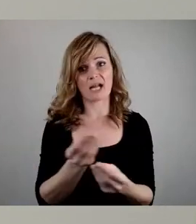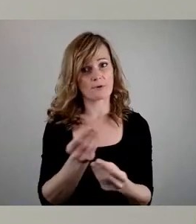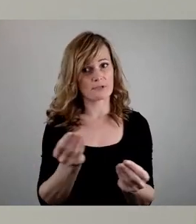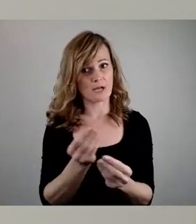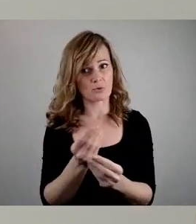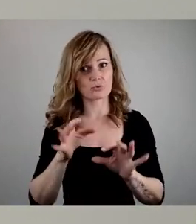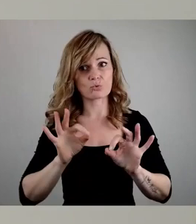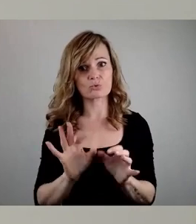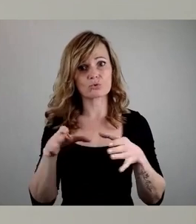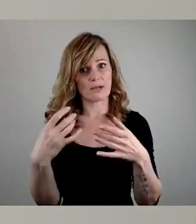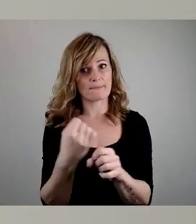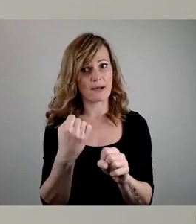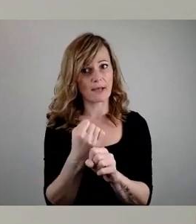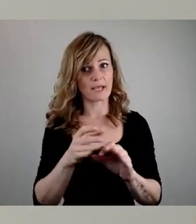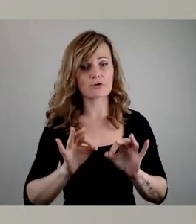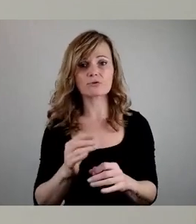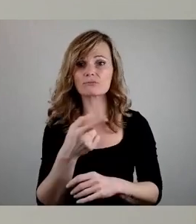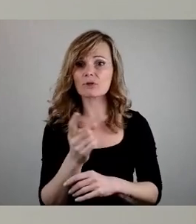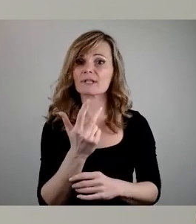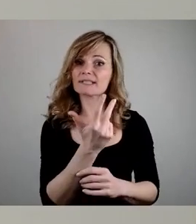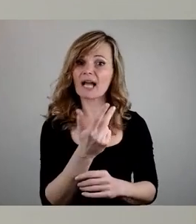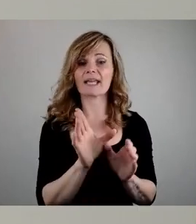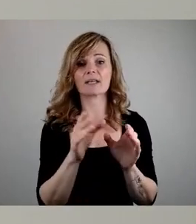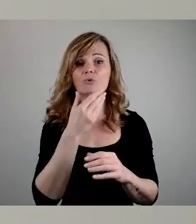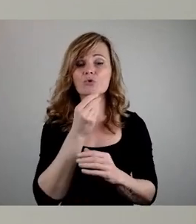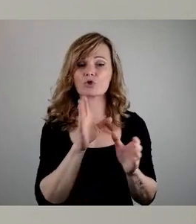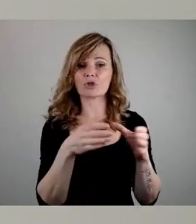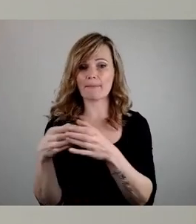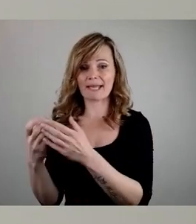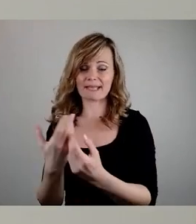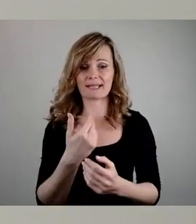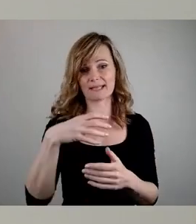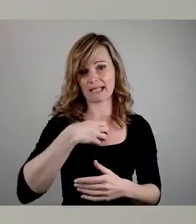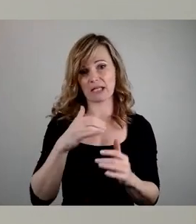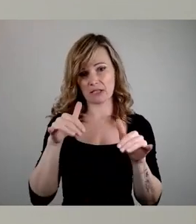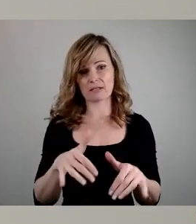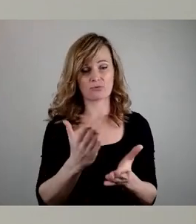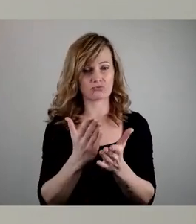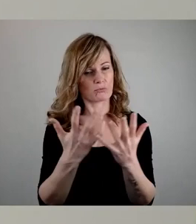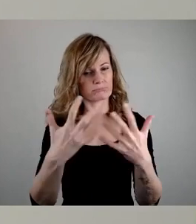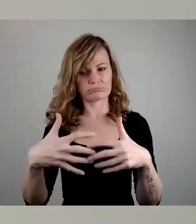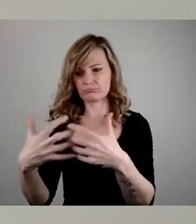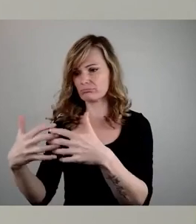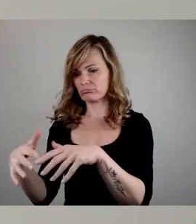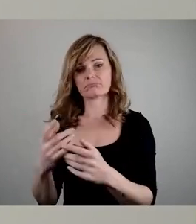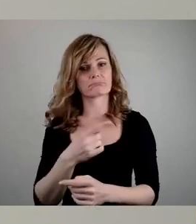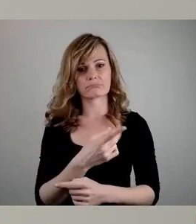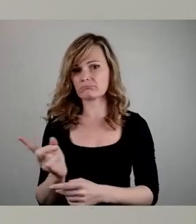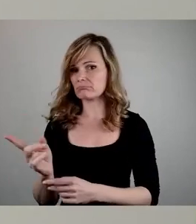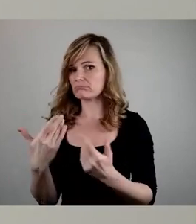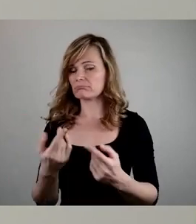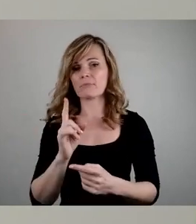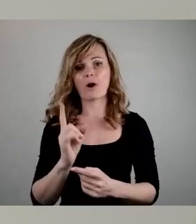Kooperation und Zusammenarbeit mit den drei jüdischen Gemeinden in Dresden haben. Das haben nicht zuletzt auch diverse